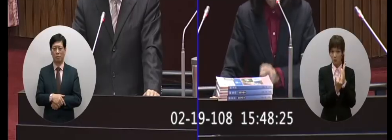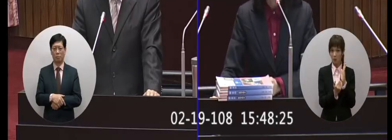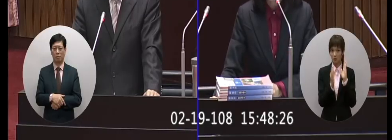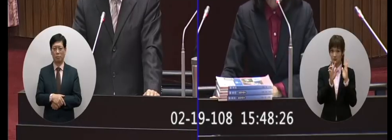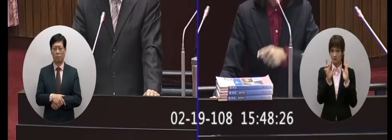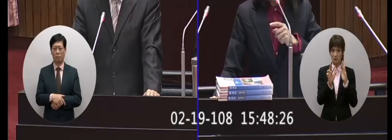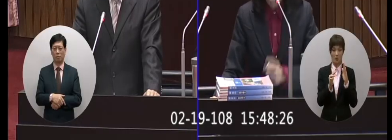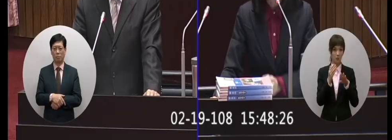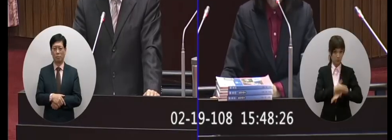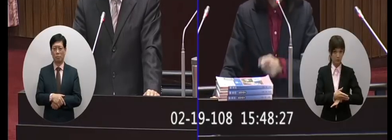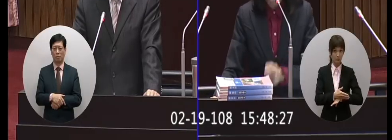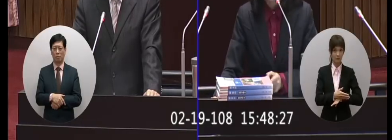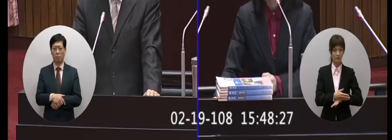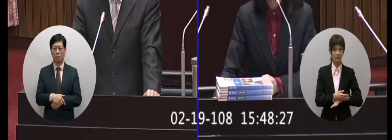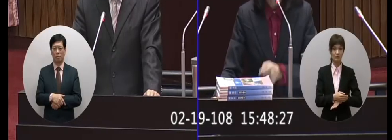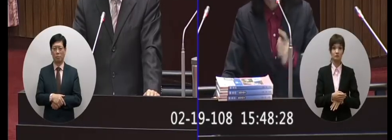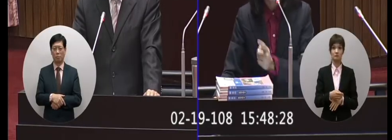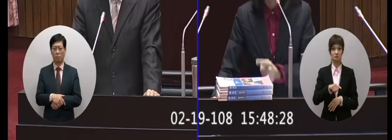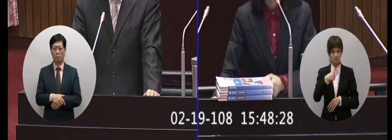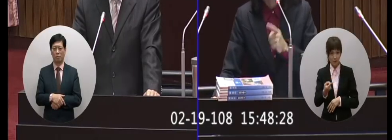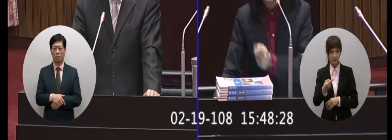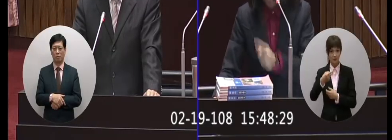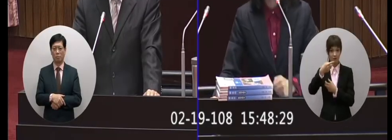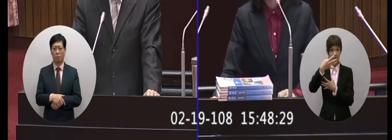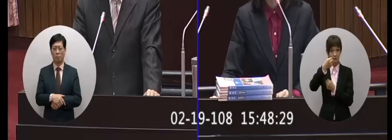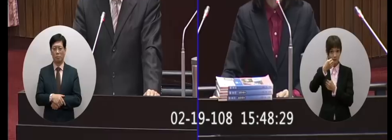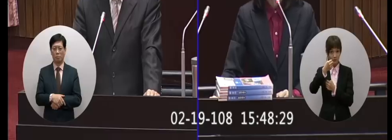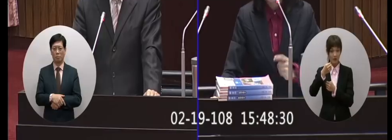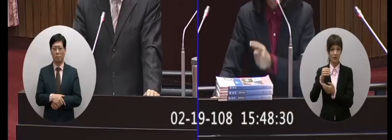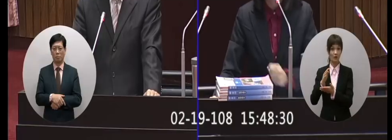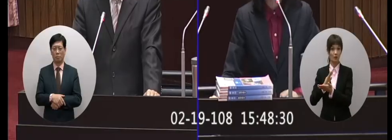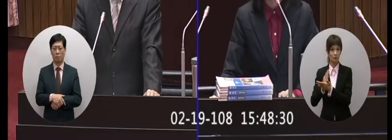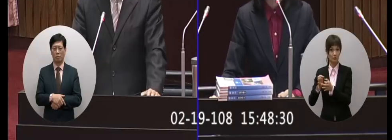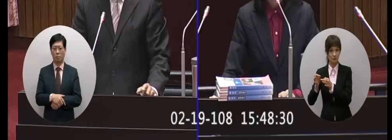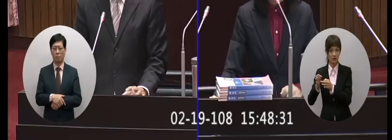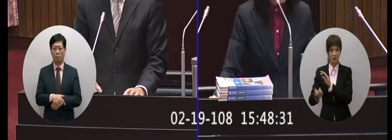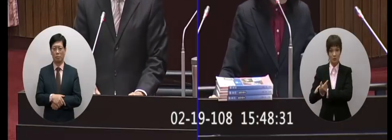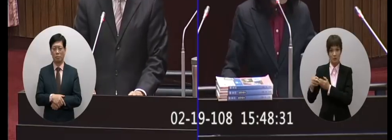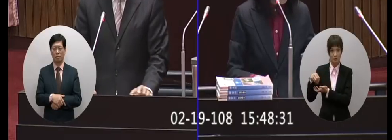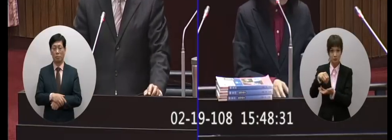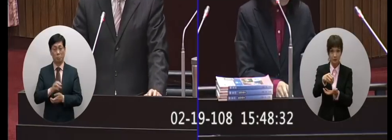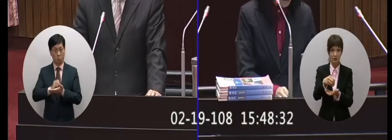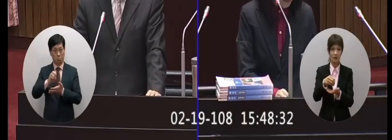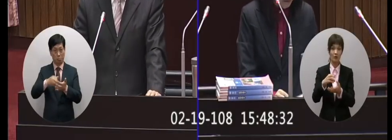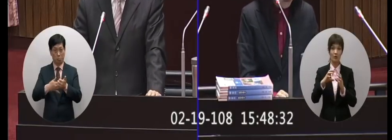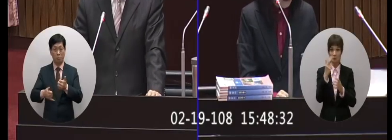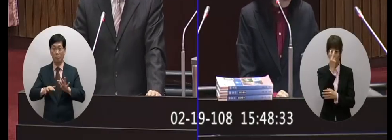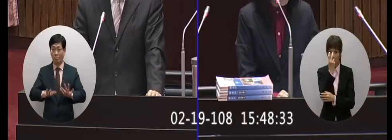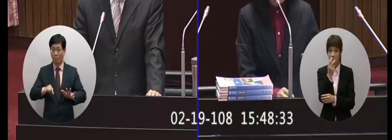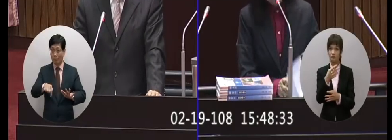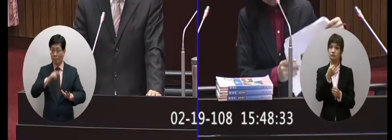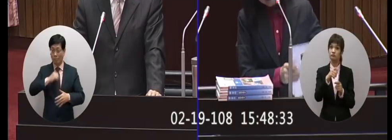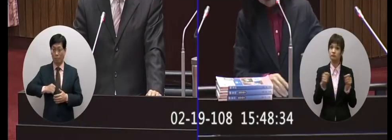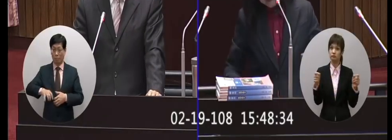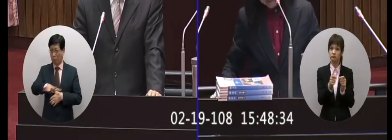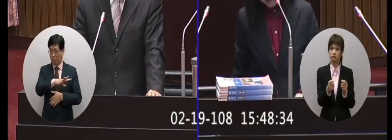哪時候書商叫把書送給國教院審議告訴我多久是我跟委員報告因為這一次